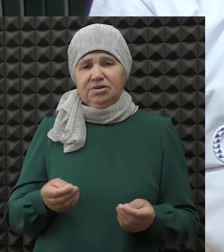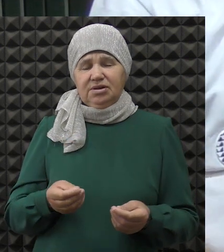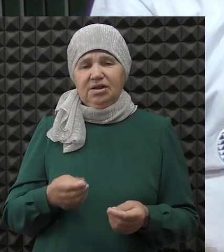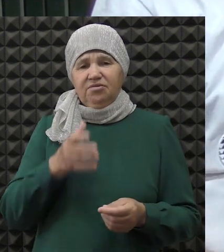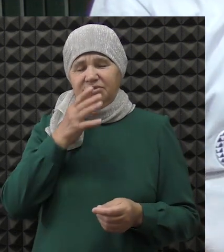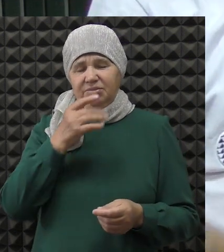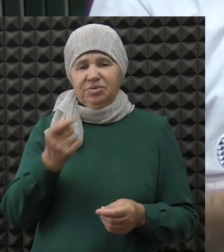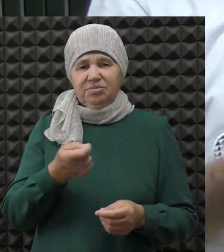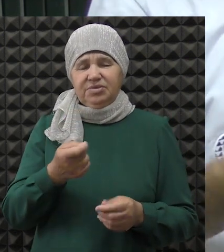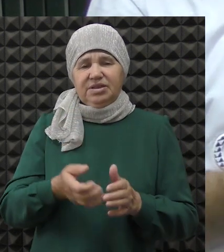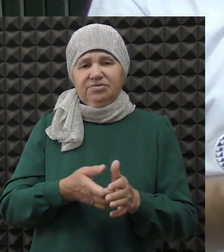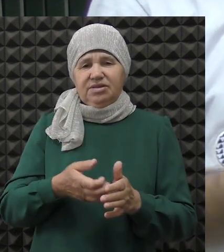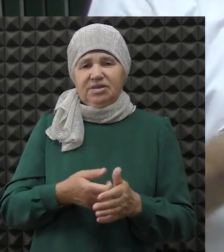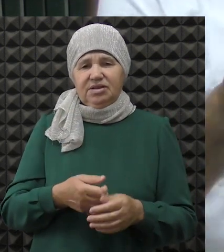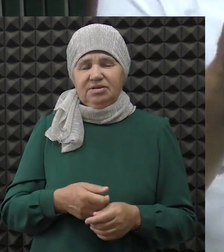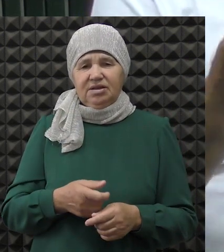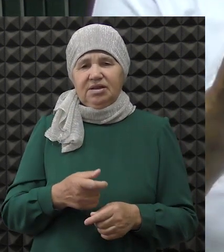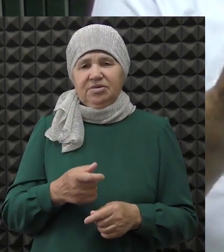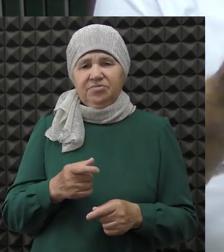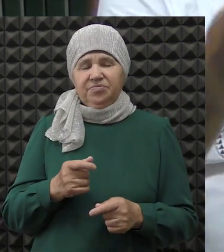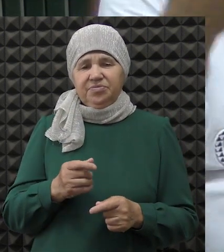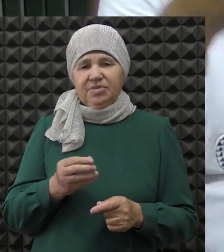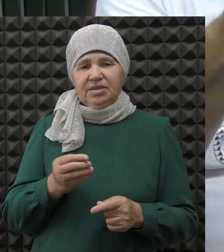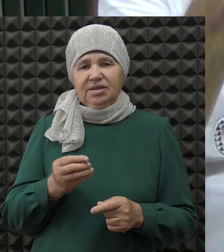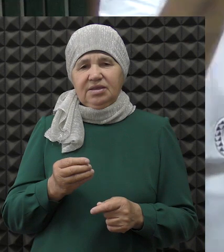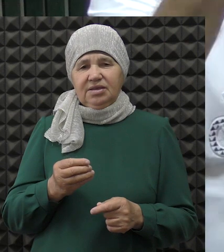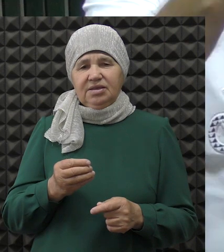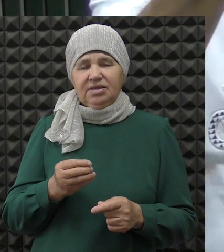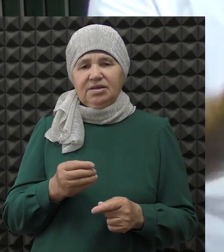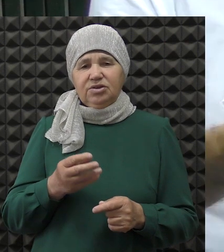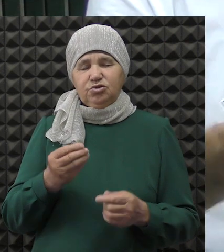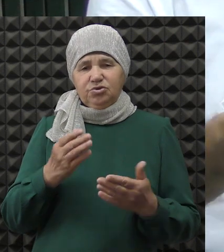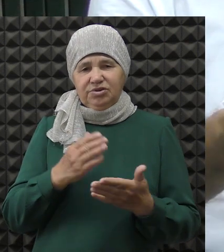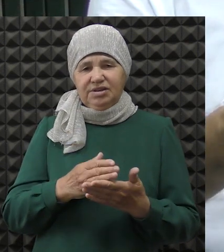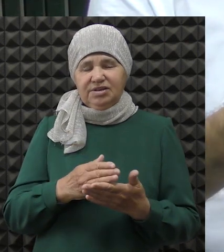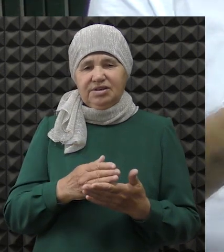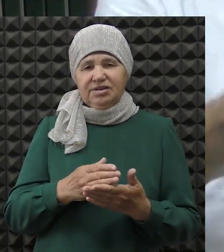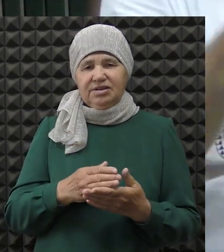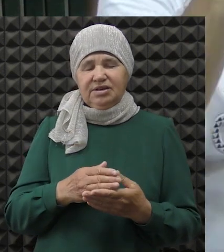Времени хватает. Да, времени хватает. Еще будет там, еще 20 дней.